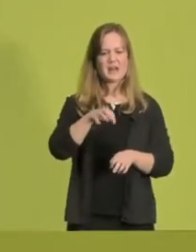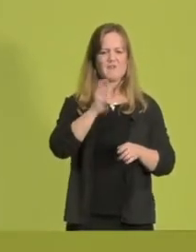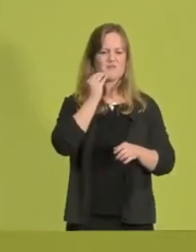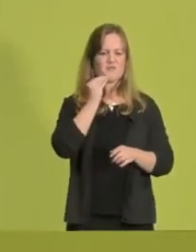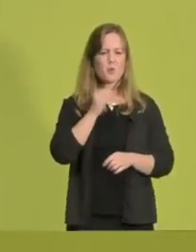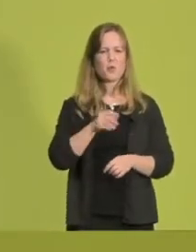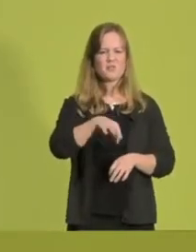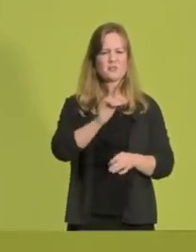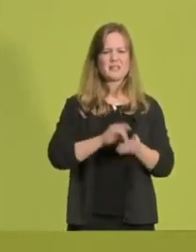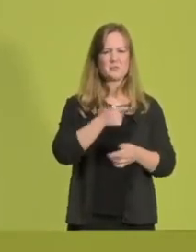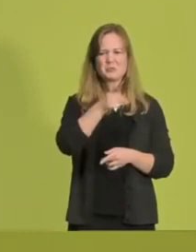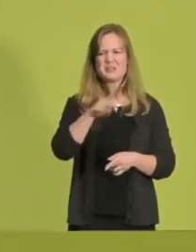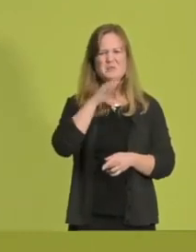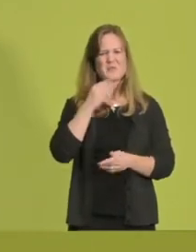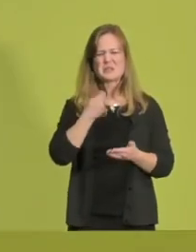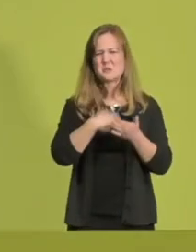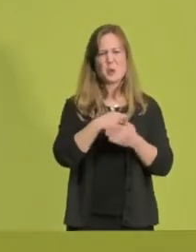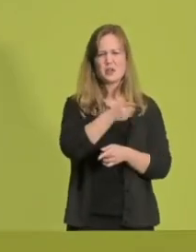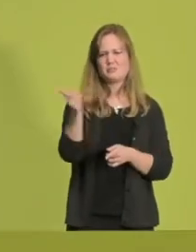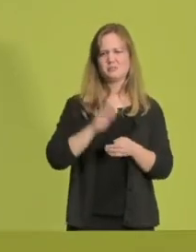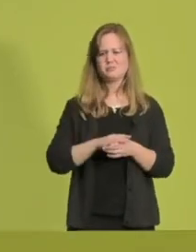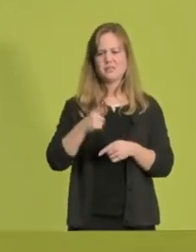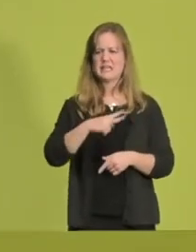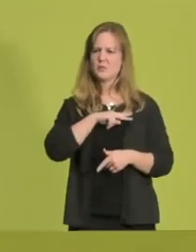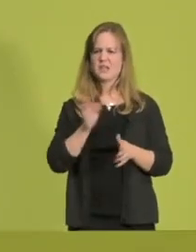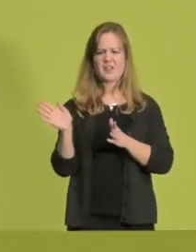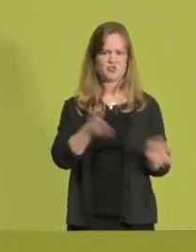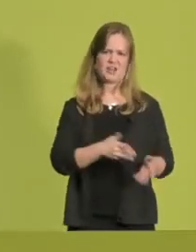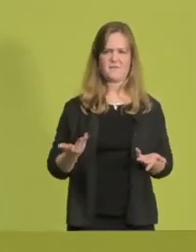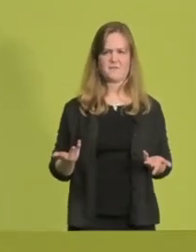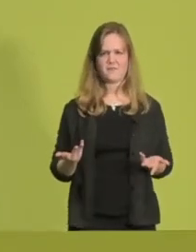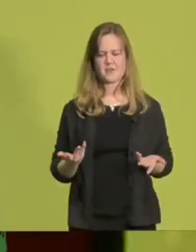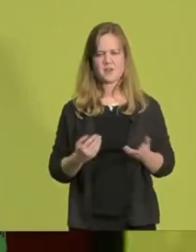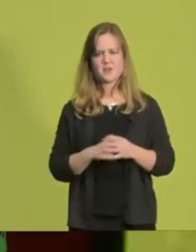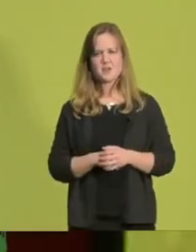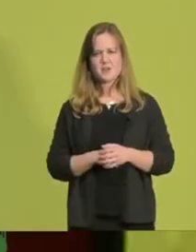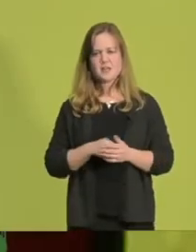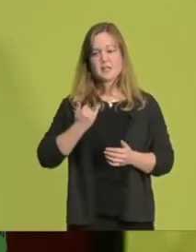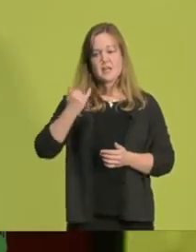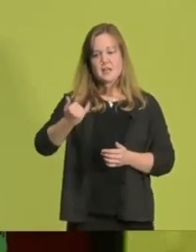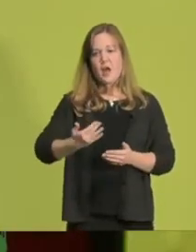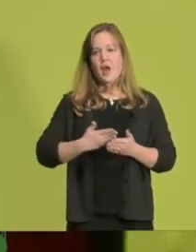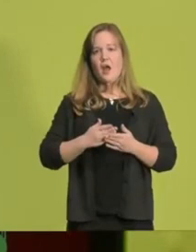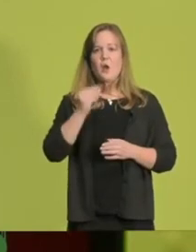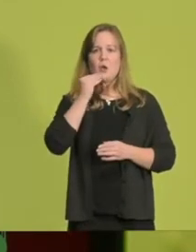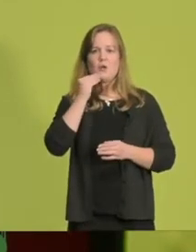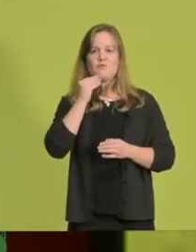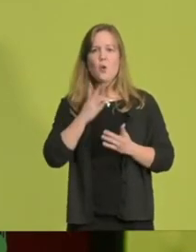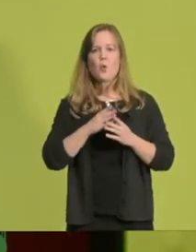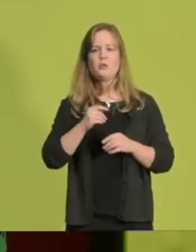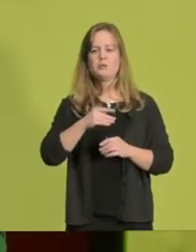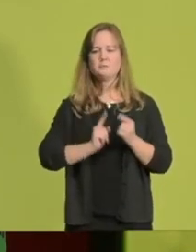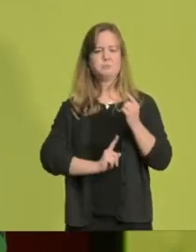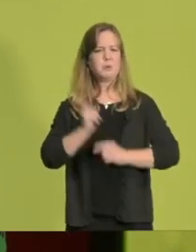entsprechend leisten können. Das ist in diesem Land eine große soziale Schieflage. Jedes Jahr fallen mehr Wohnungen aus der sozialen Preisbindung.